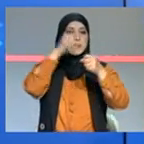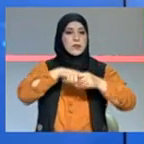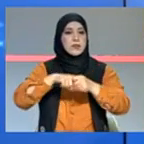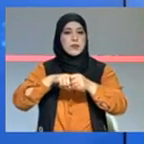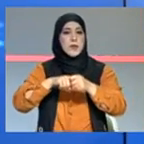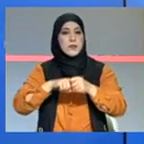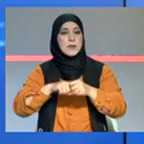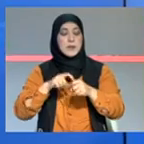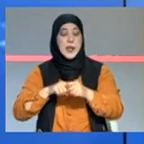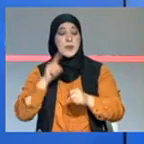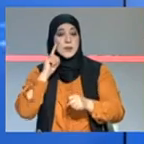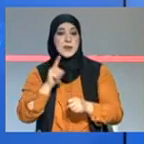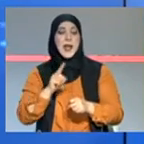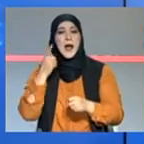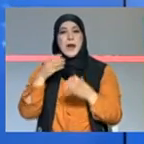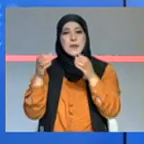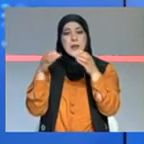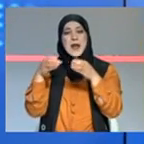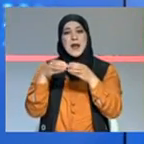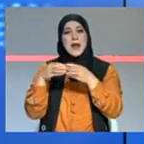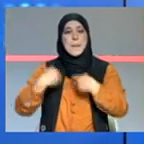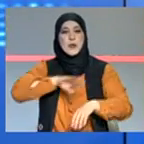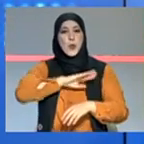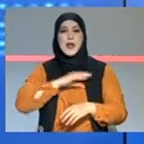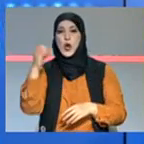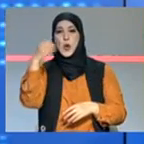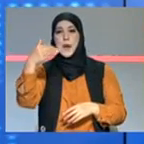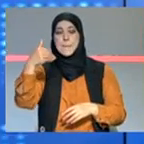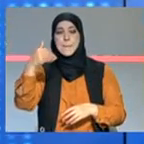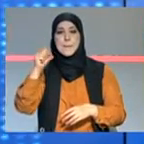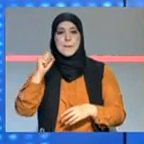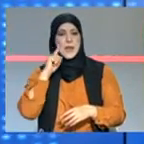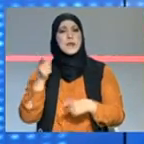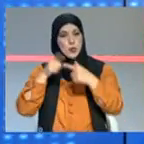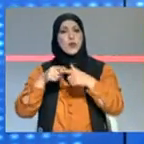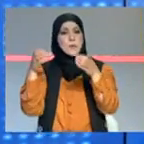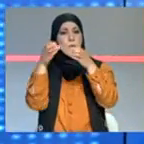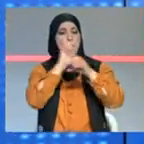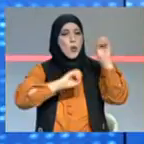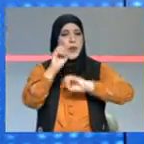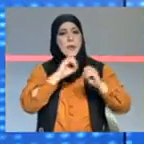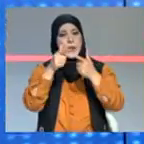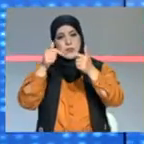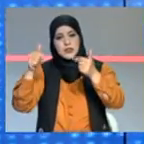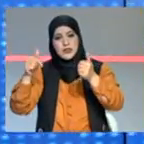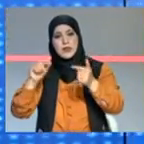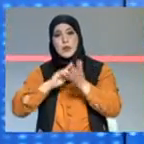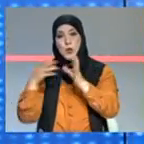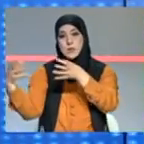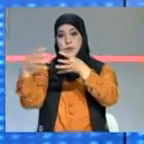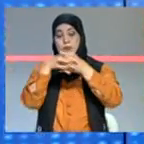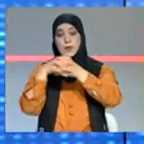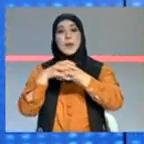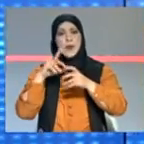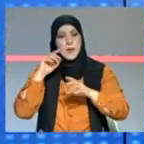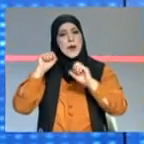متع كوفاكس اللي تشرف عليها المنظمة العالمية للصحة وعدة منظمات اخرى اللي هما قبلوا الملف متاعنا وفما